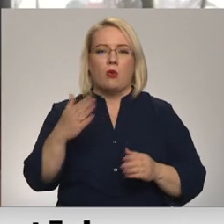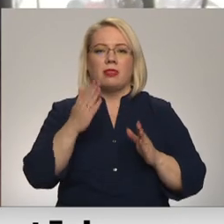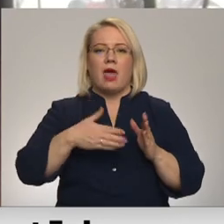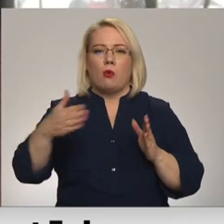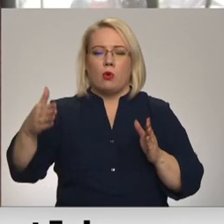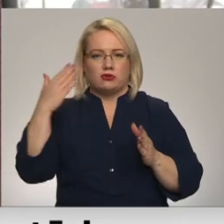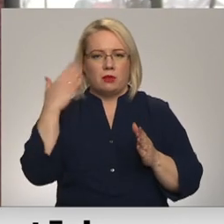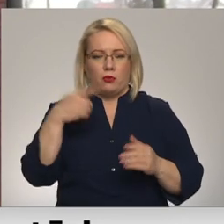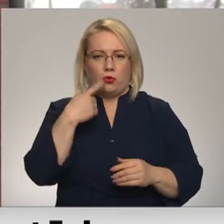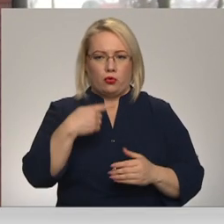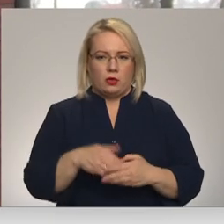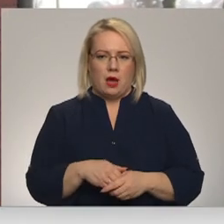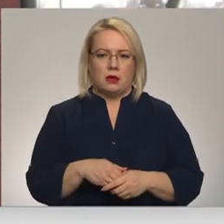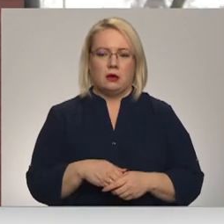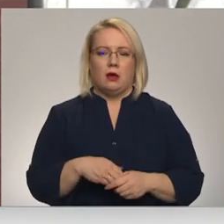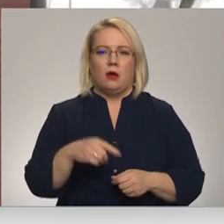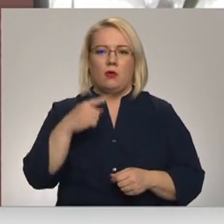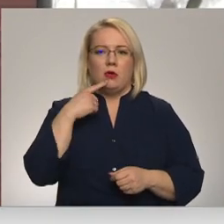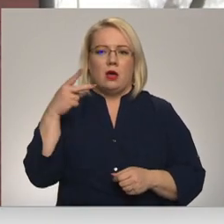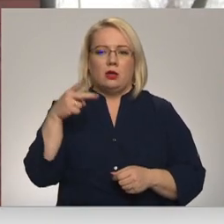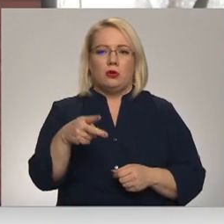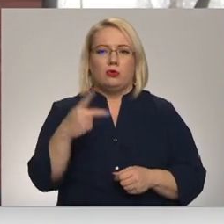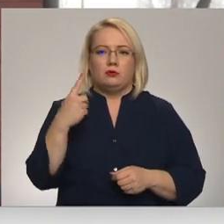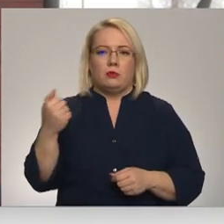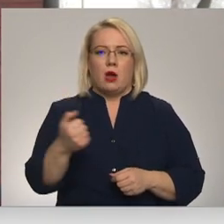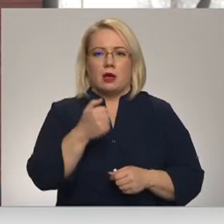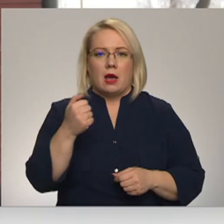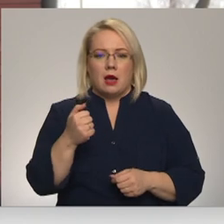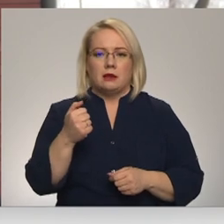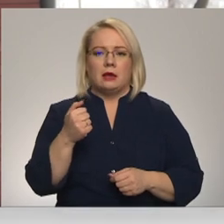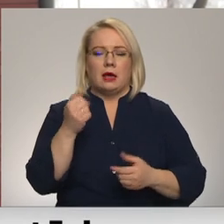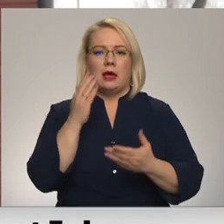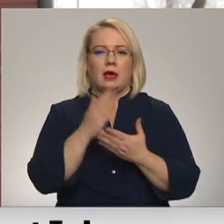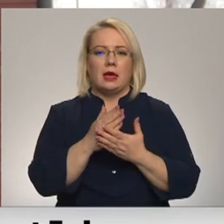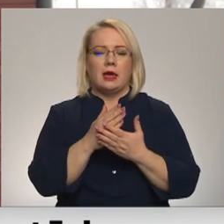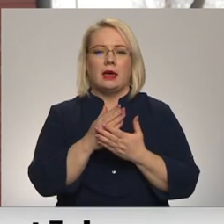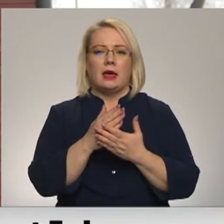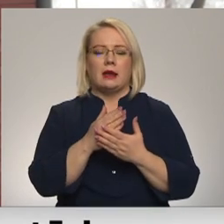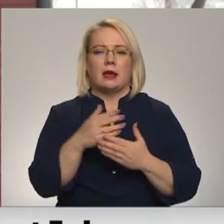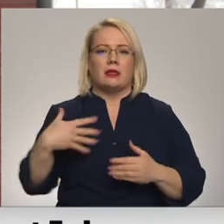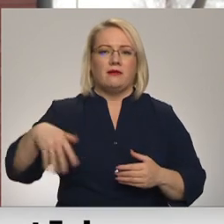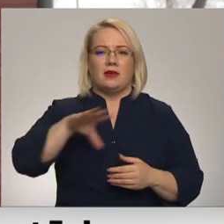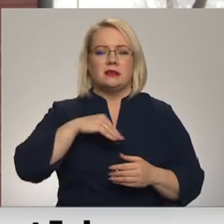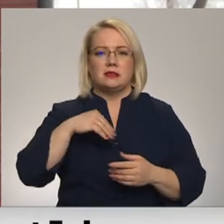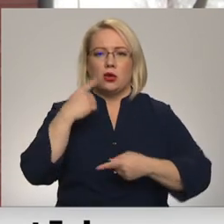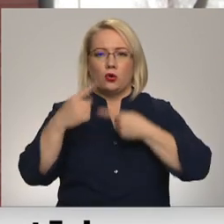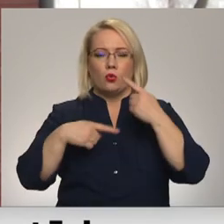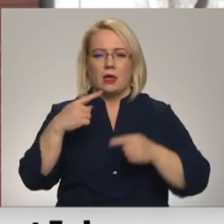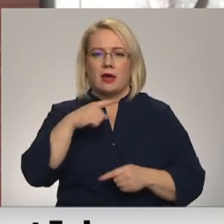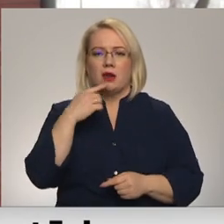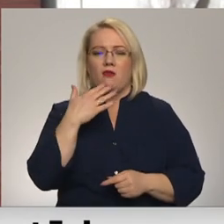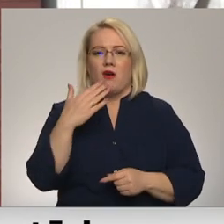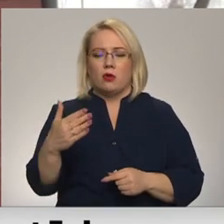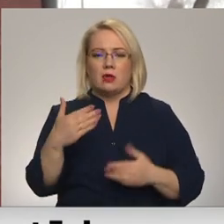Salīdzināt 2000 gadus pirmo, to datu 0. gadi, kad pārsvara pilsēta runā visu krievu valodu, pateicoties